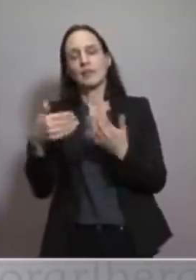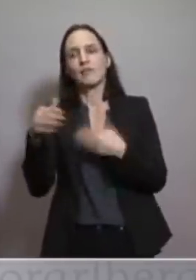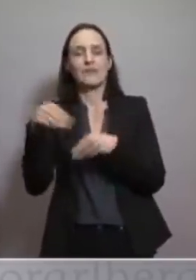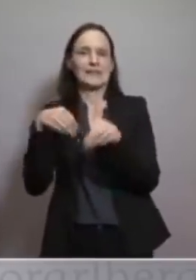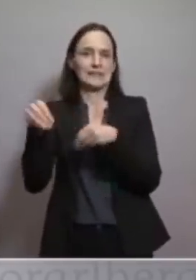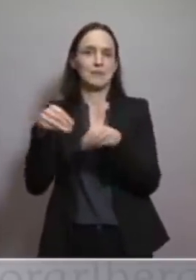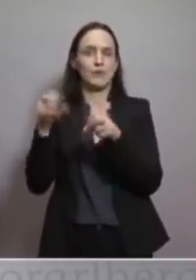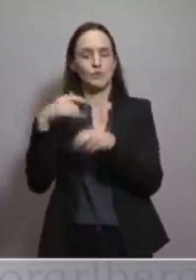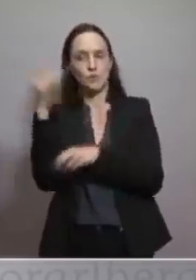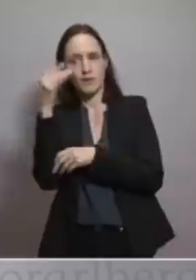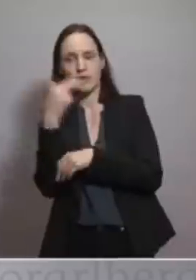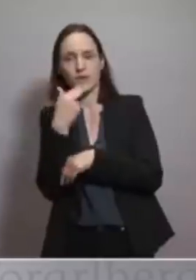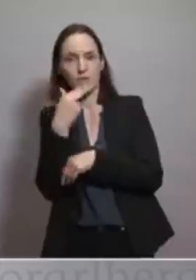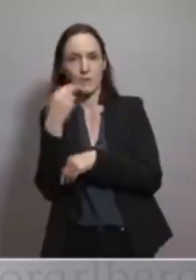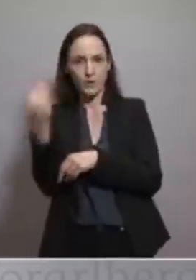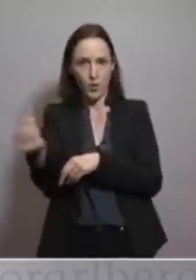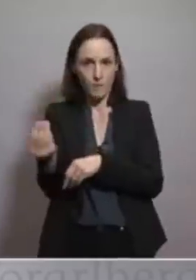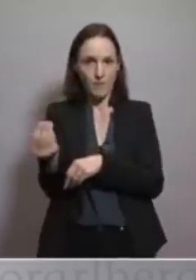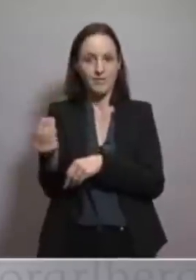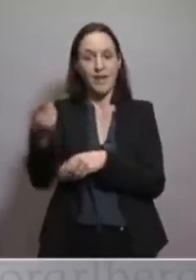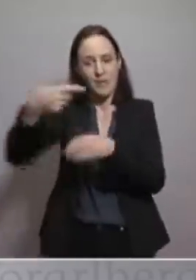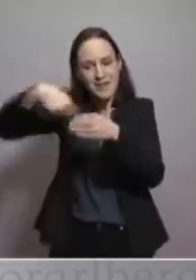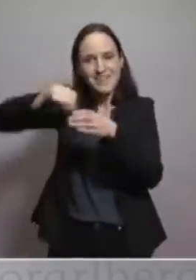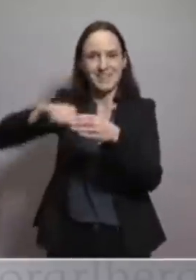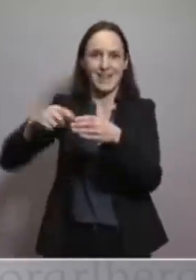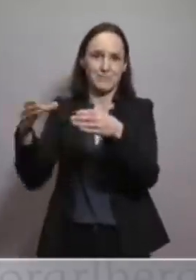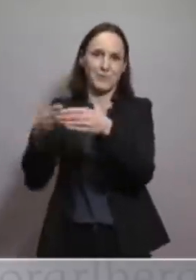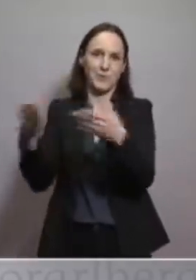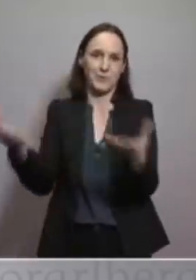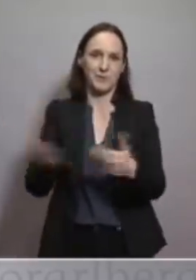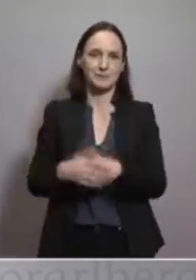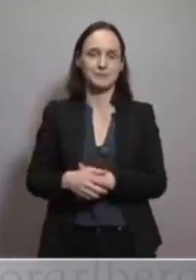überlegen, wie er geimpft werden kann, aber natürlich im Impfplan bleiben.